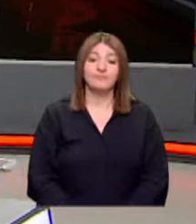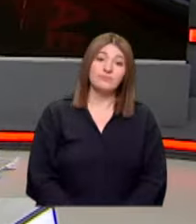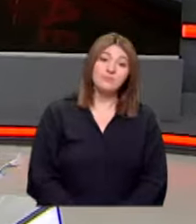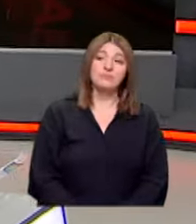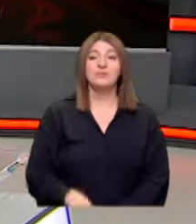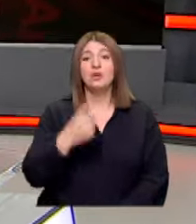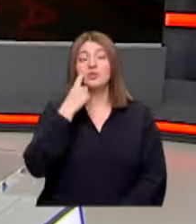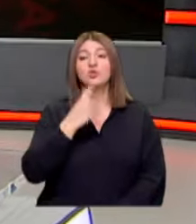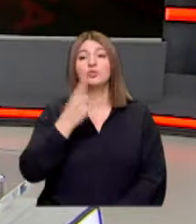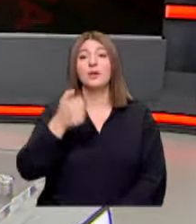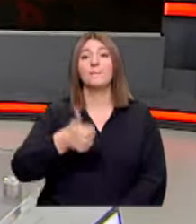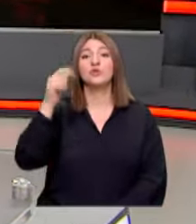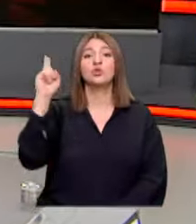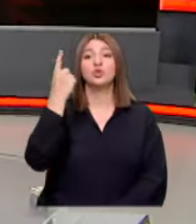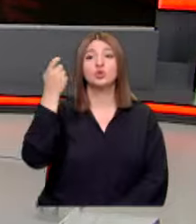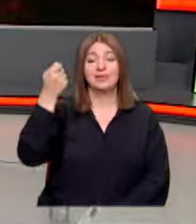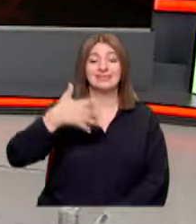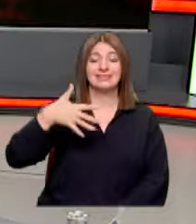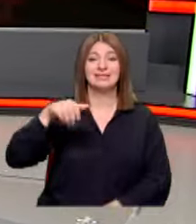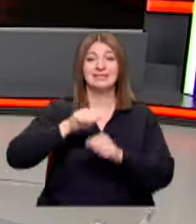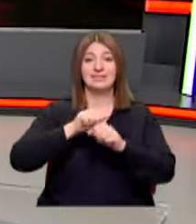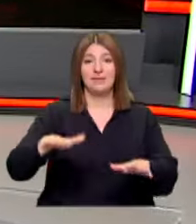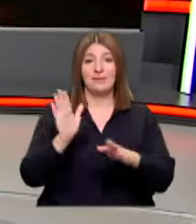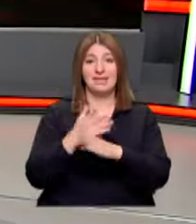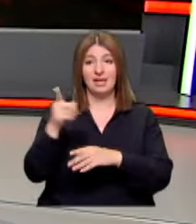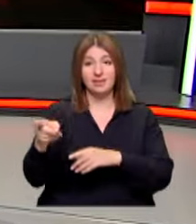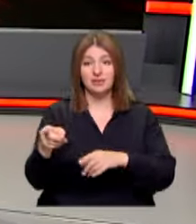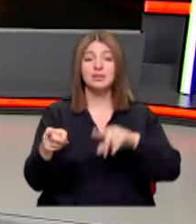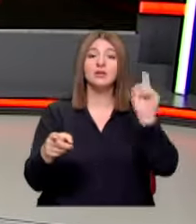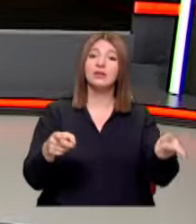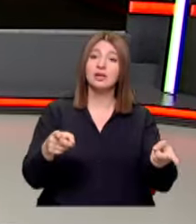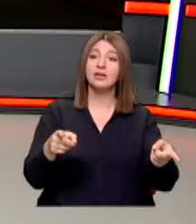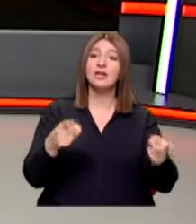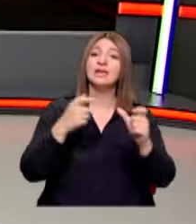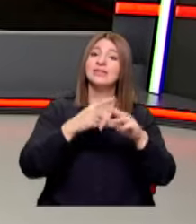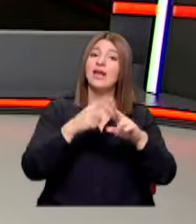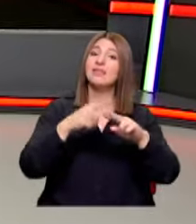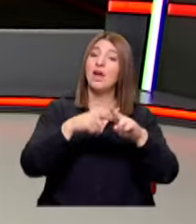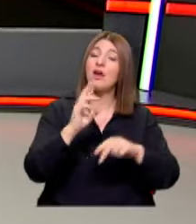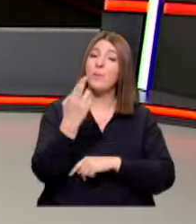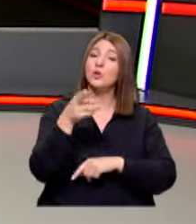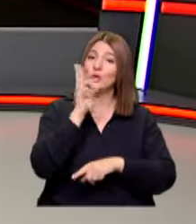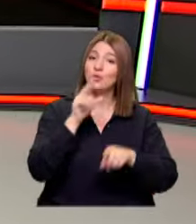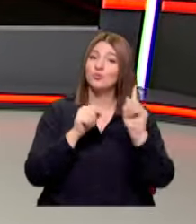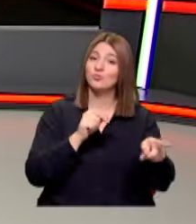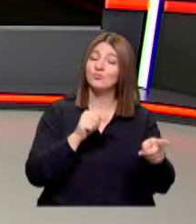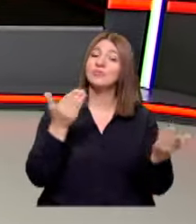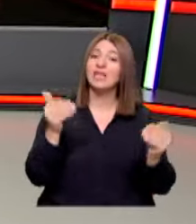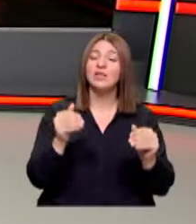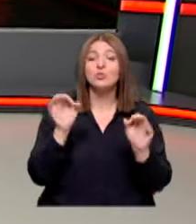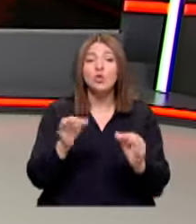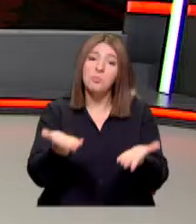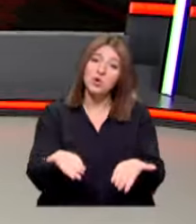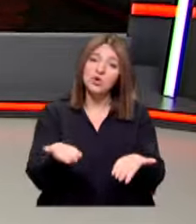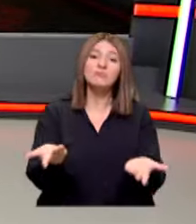İşte Cumhurbaşkanlığı hükümet sistemi sebep SETA raporu sonuç Geldiğimiz